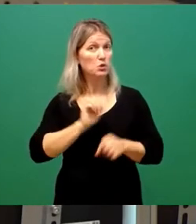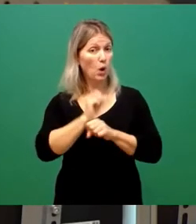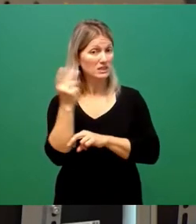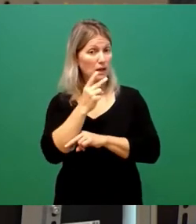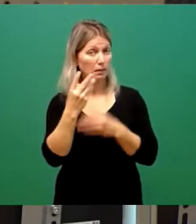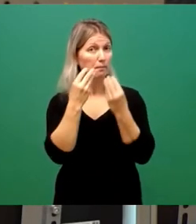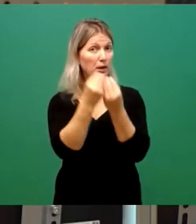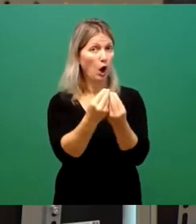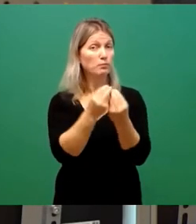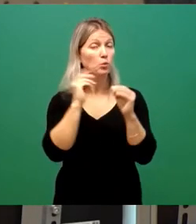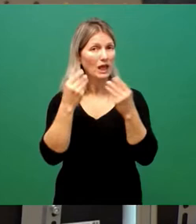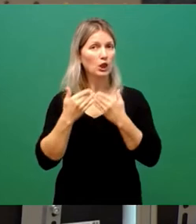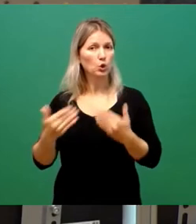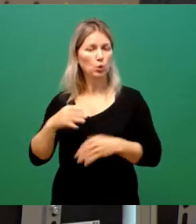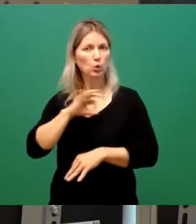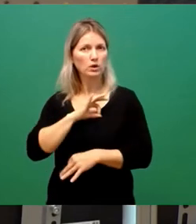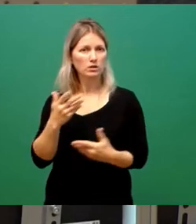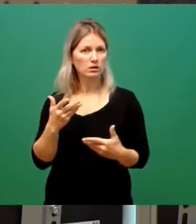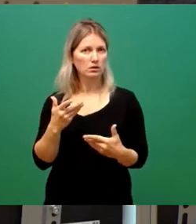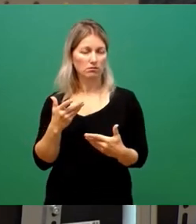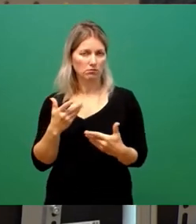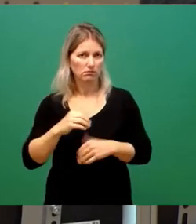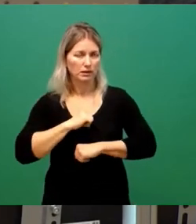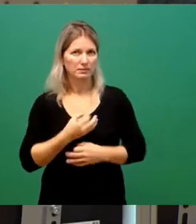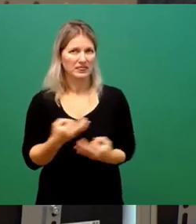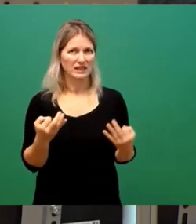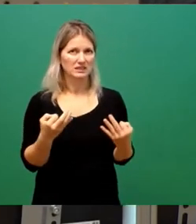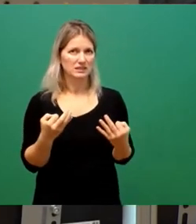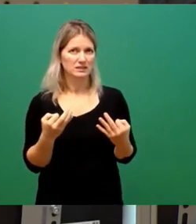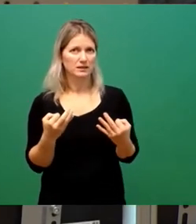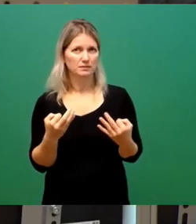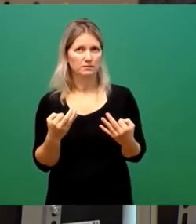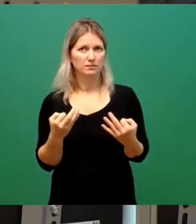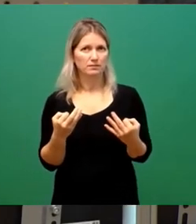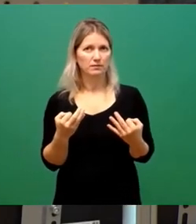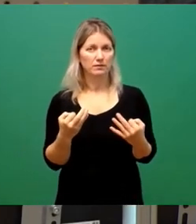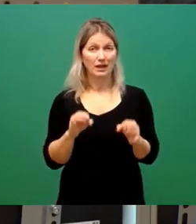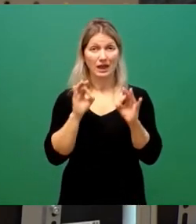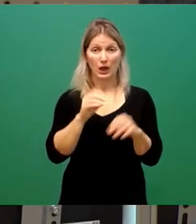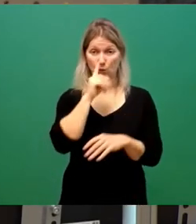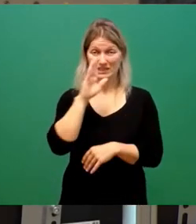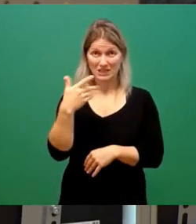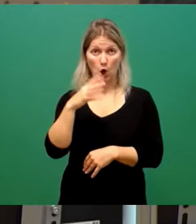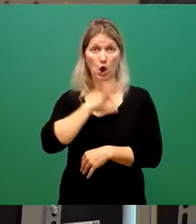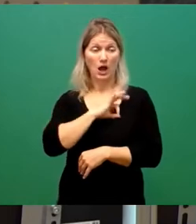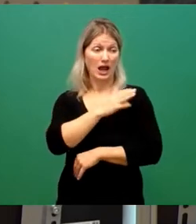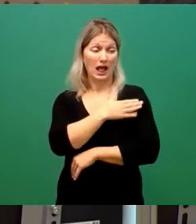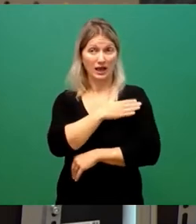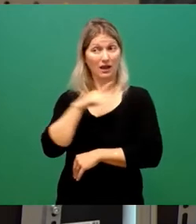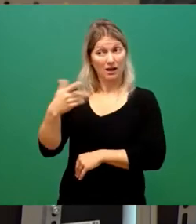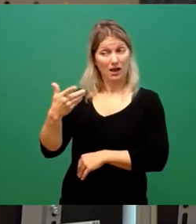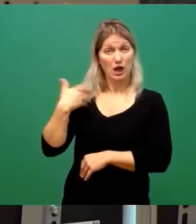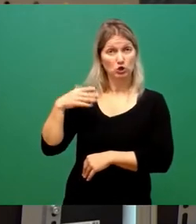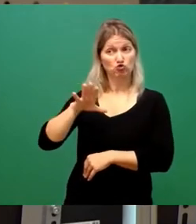allem die Grünen in die Röhre. Weil dann hat die, dann hat, dann hat nämlich die Linke, Herr Schollbach, überhaupt kein